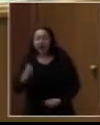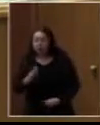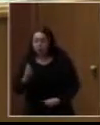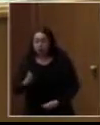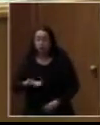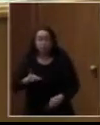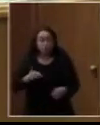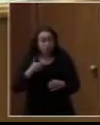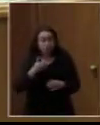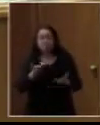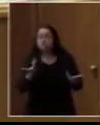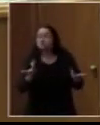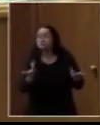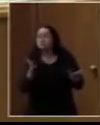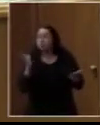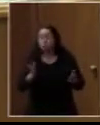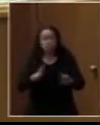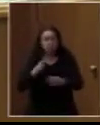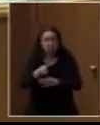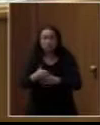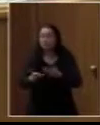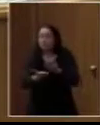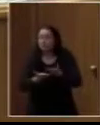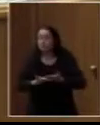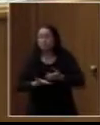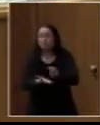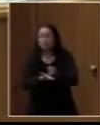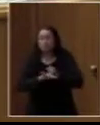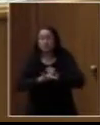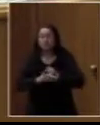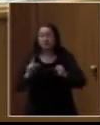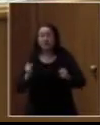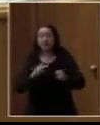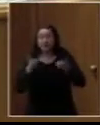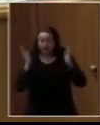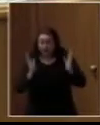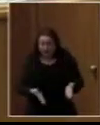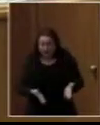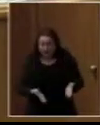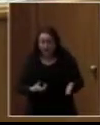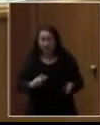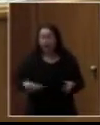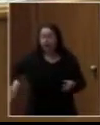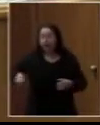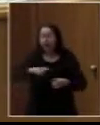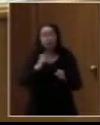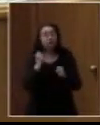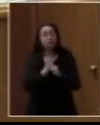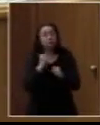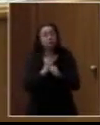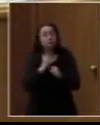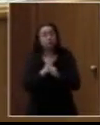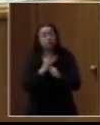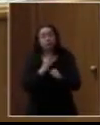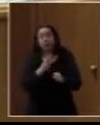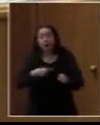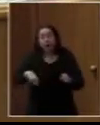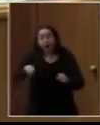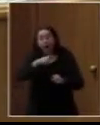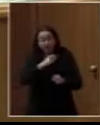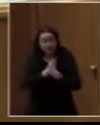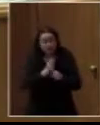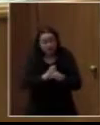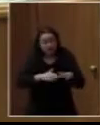Και οι δομές που υπάρχουν έχουν κτήρια προσβάσιμα Οι εργαζόμενοι έχουν εκπαίδευση Είναι εκπαίδευση πάρων Με συγχωρείτε που χρειάζονται